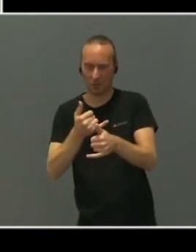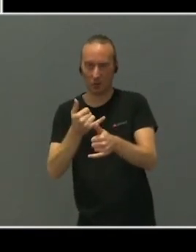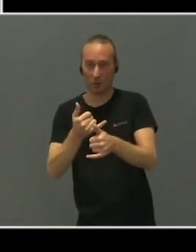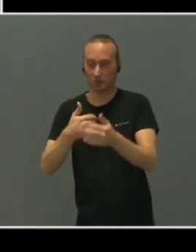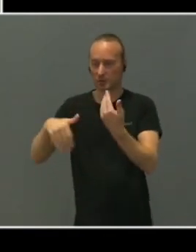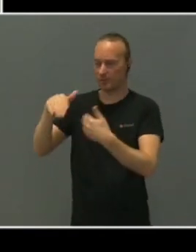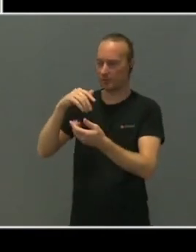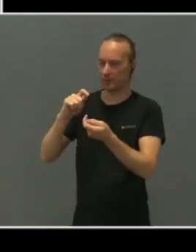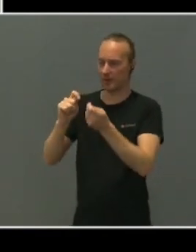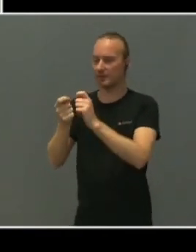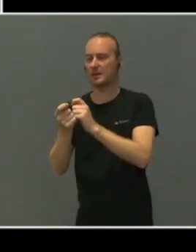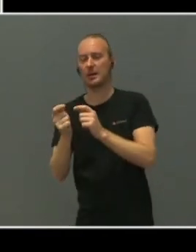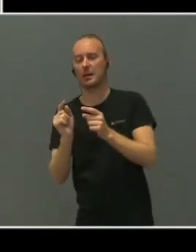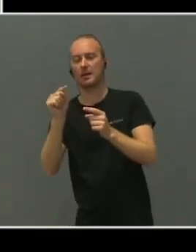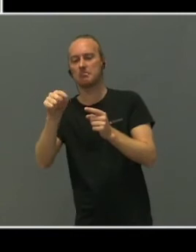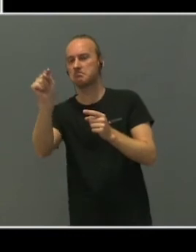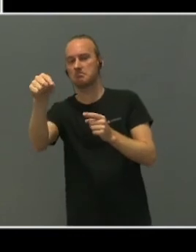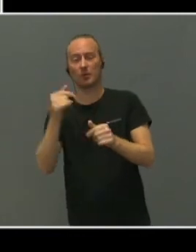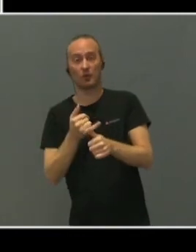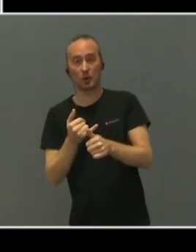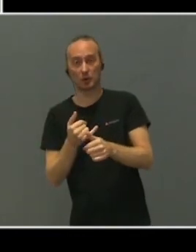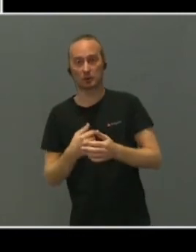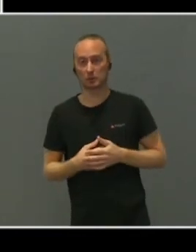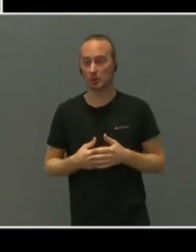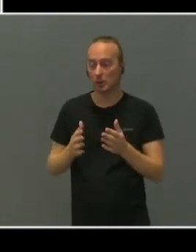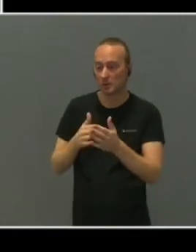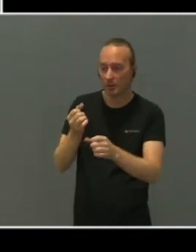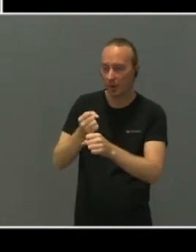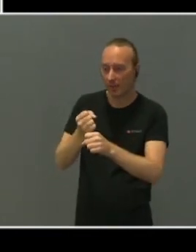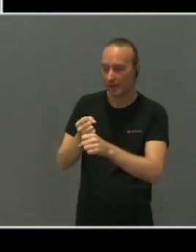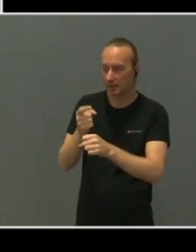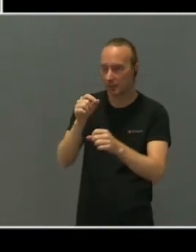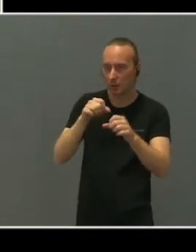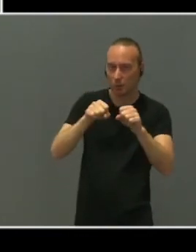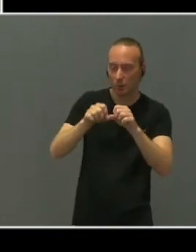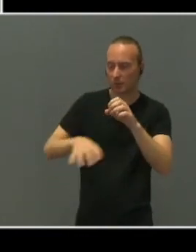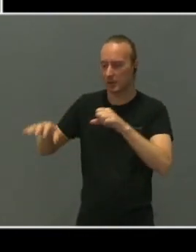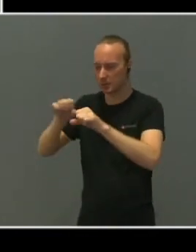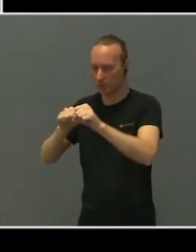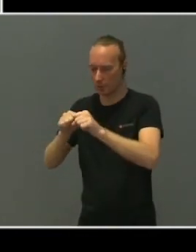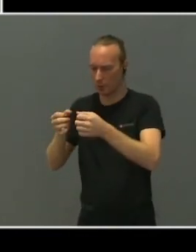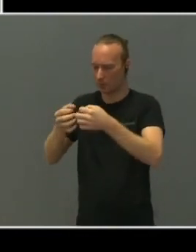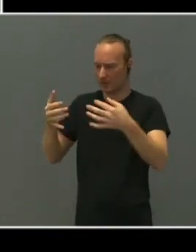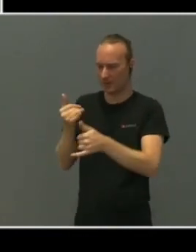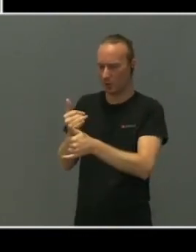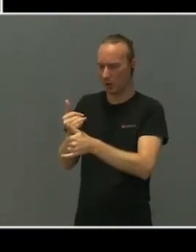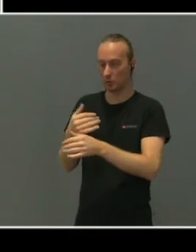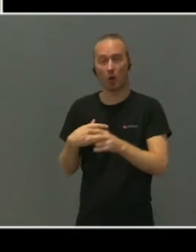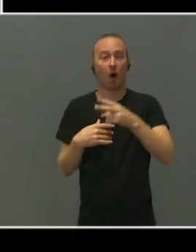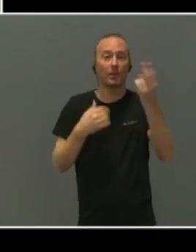endre seg? Hvordan vil samarbeidet med kommunene og fylkeskommunene utvikle seg? Og hvordan vil andre velferdstjenester være?